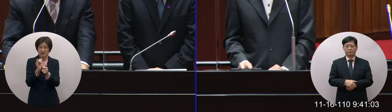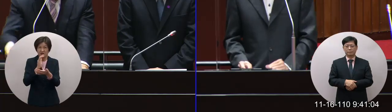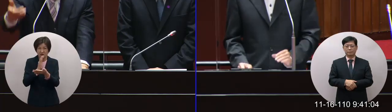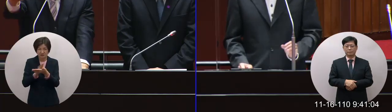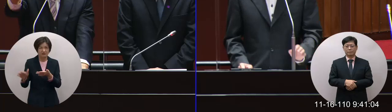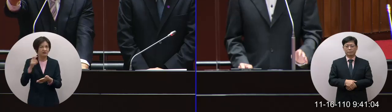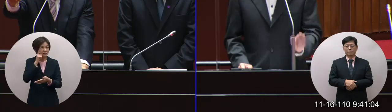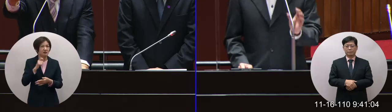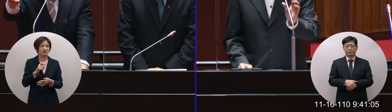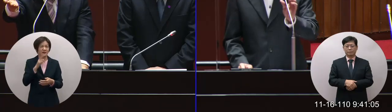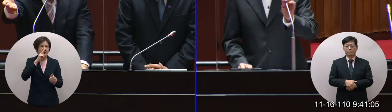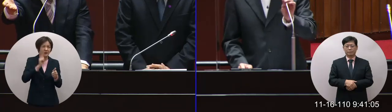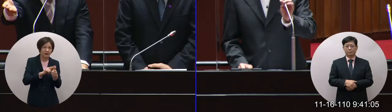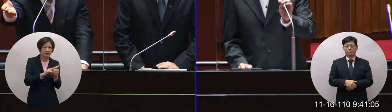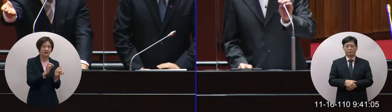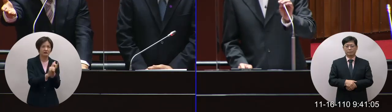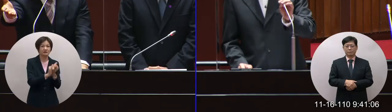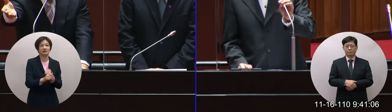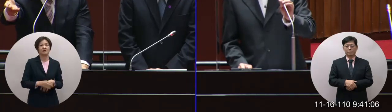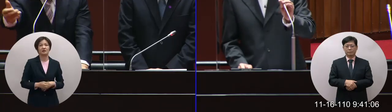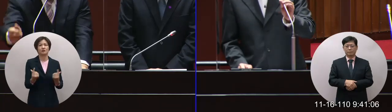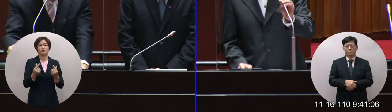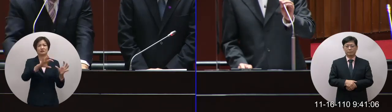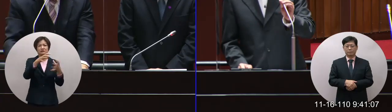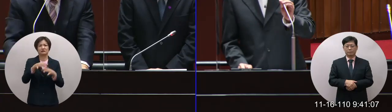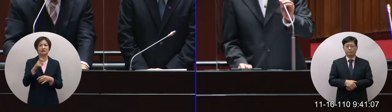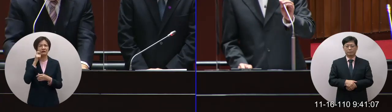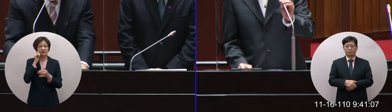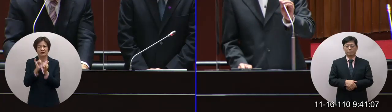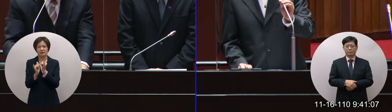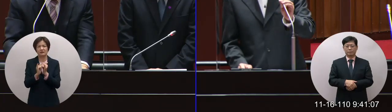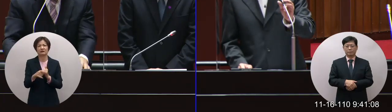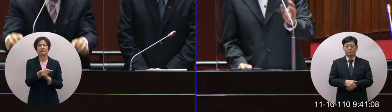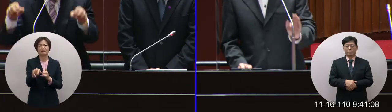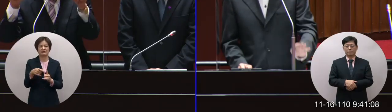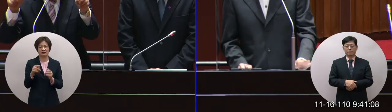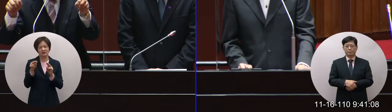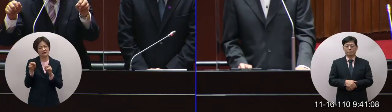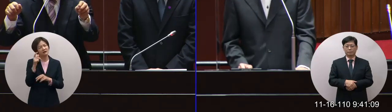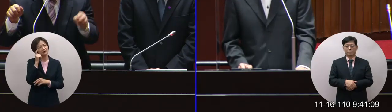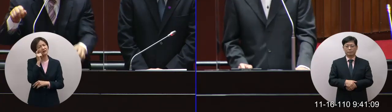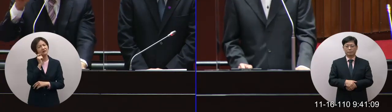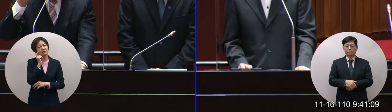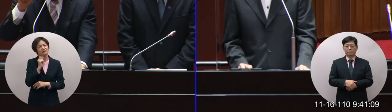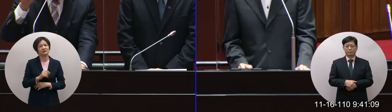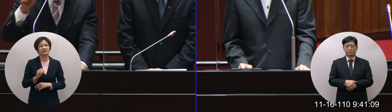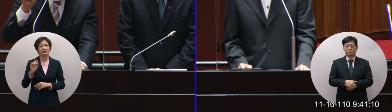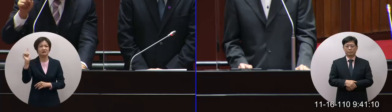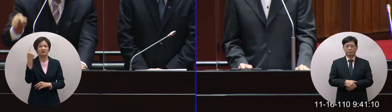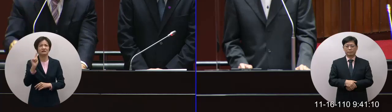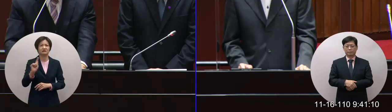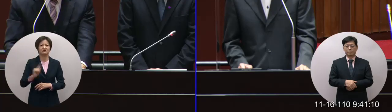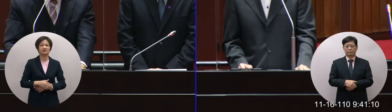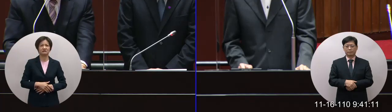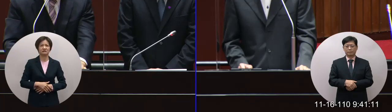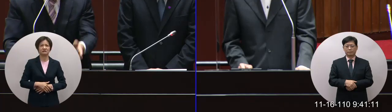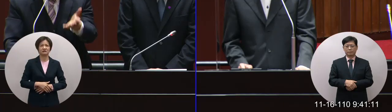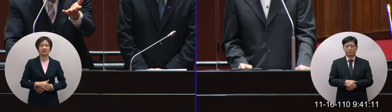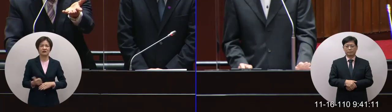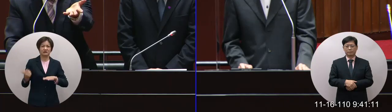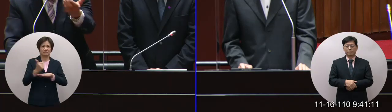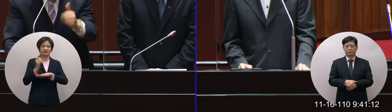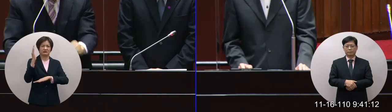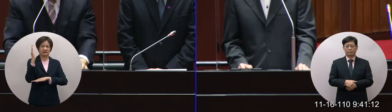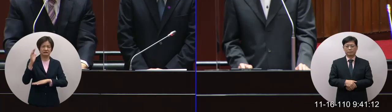你看世界上那些難民難民多可憐的難民那都是當權者為一己之師